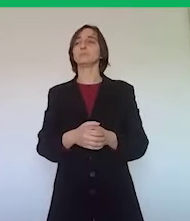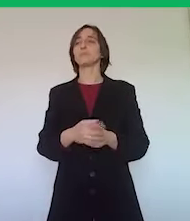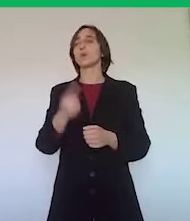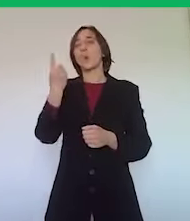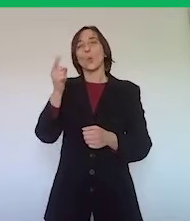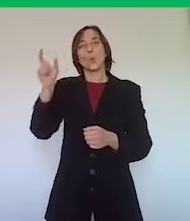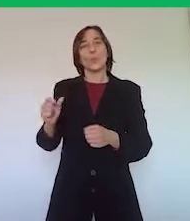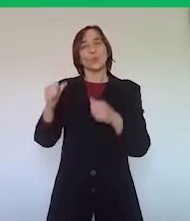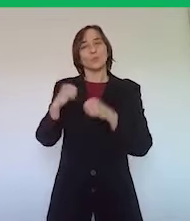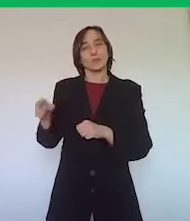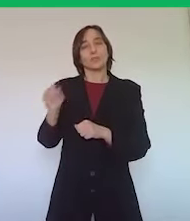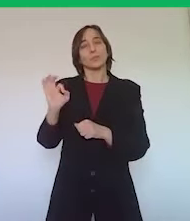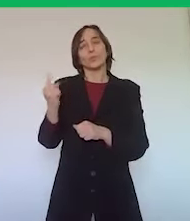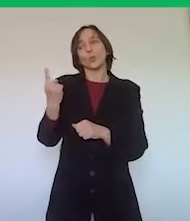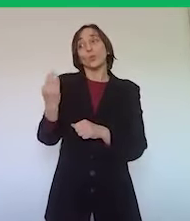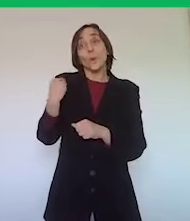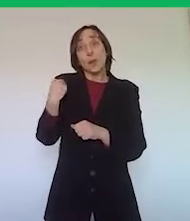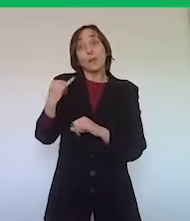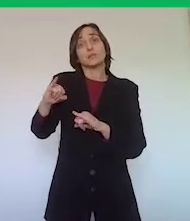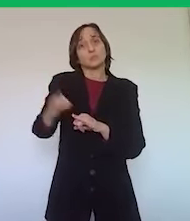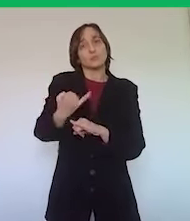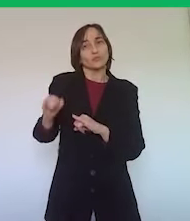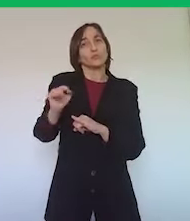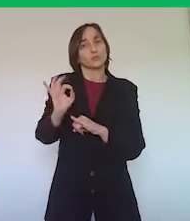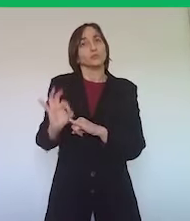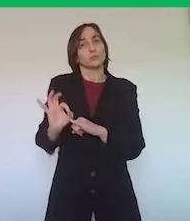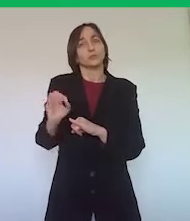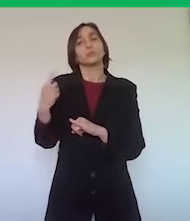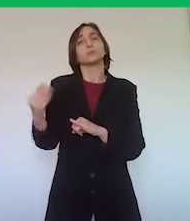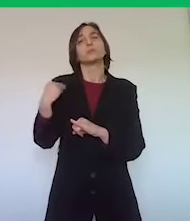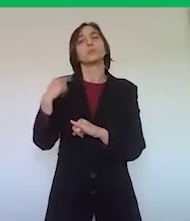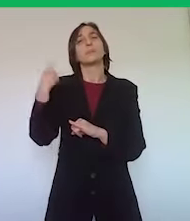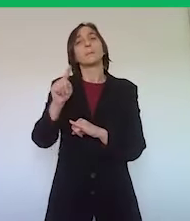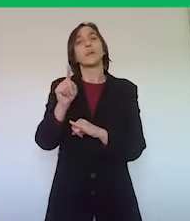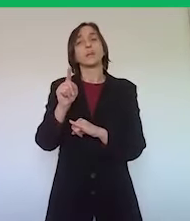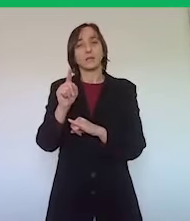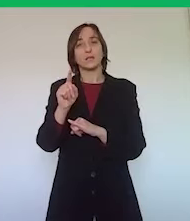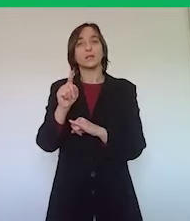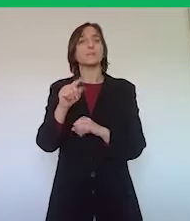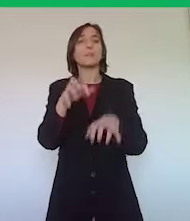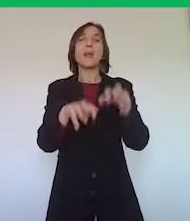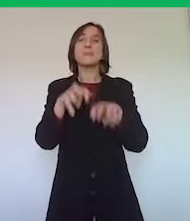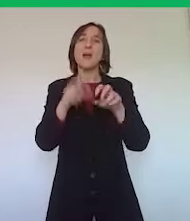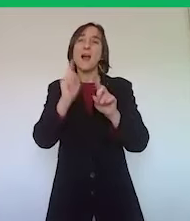una domanda specifica da parte di un cittadino rispetto al tema dell'apertura dei negozi di toilettatura per